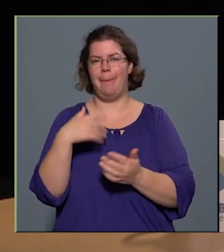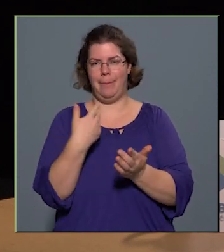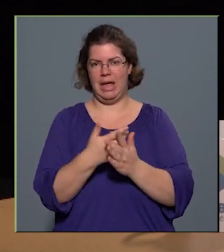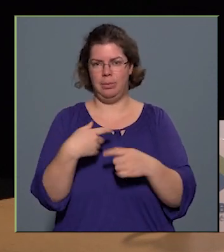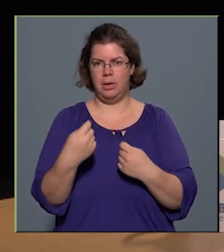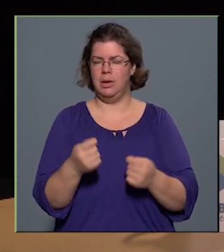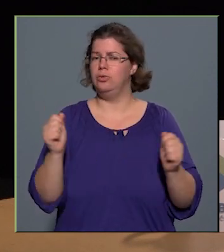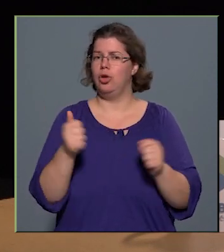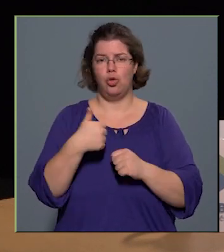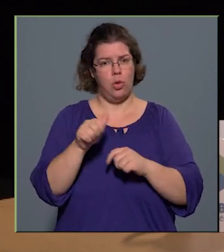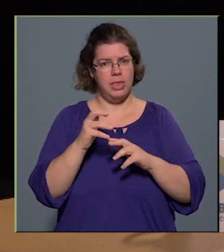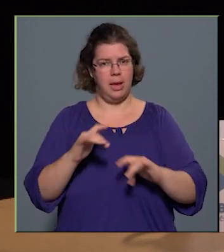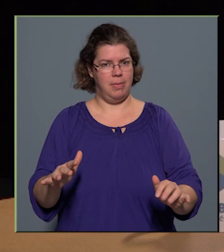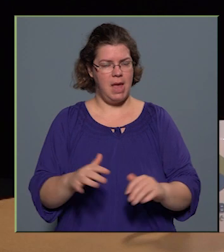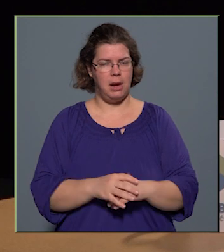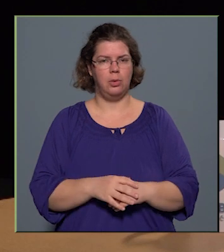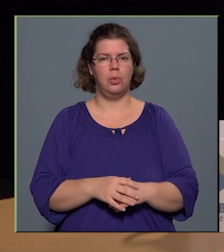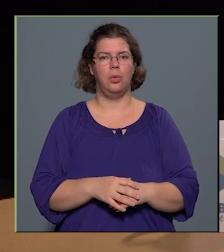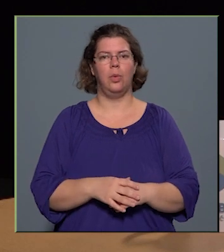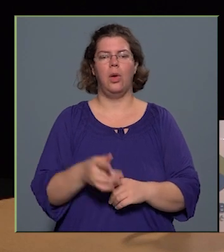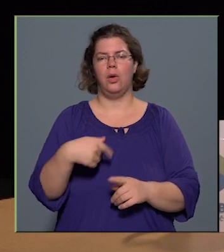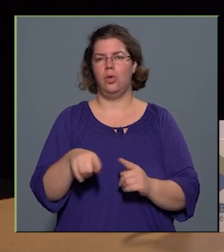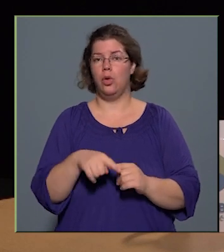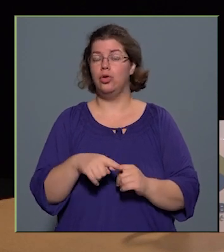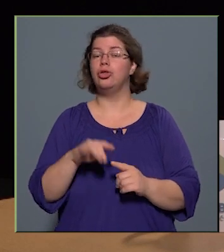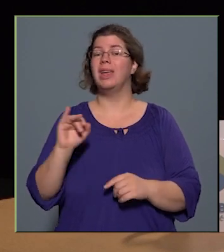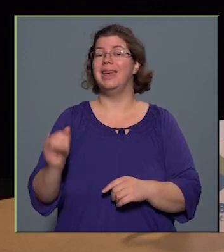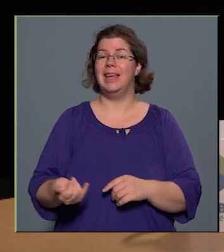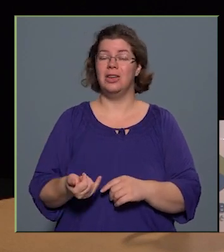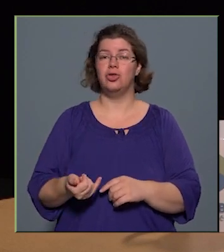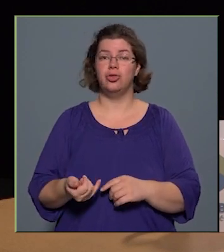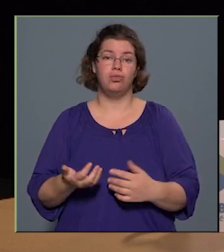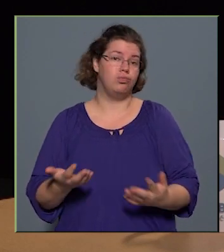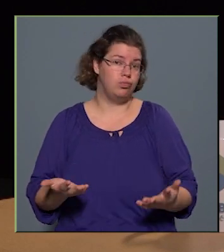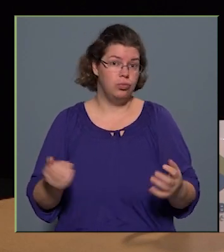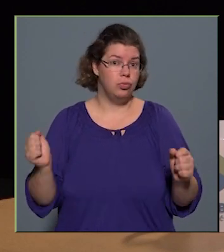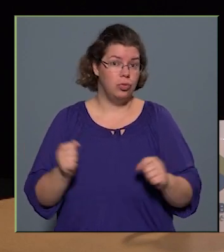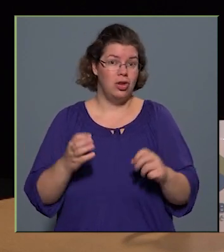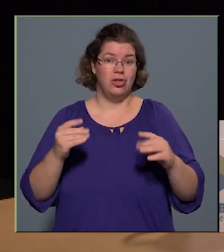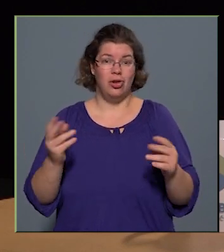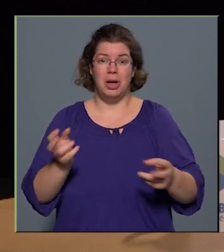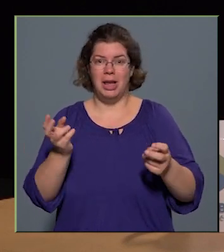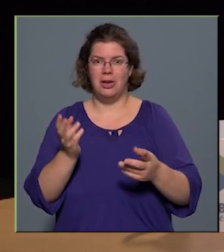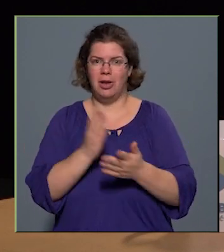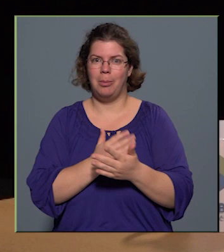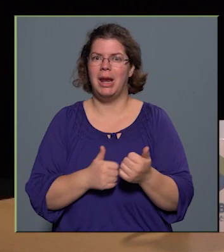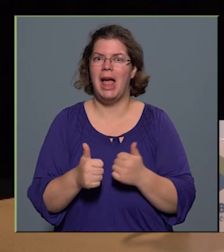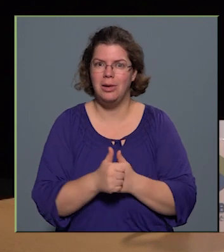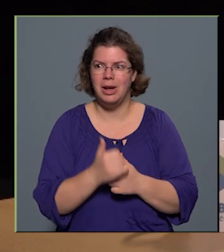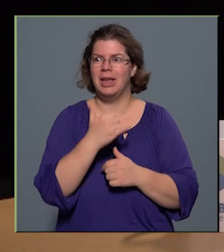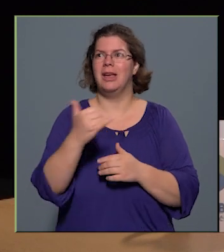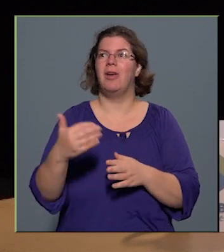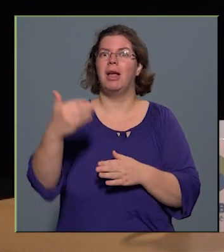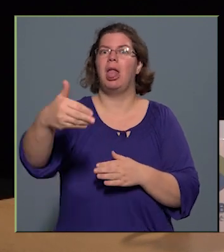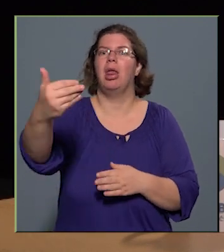Nagyon népszerű a kőrösi, és hát nagyon sokan keresnek már minket előre, évekre